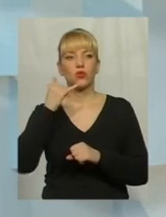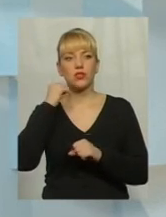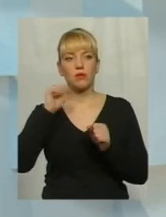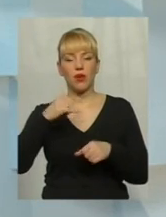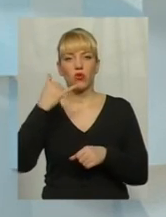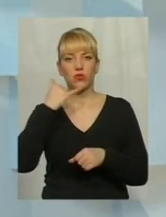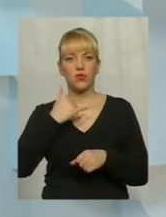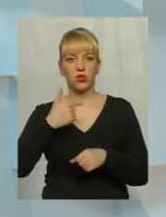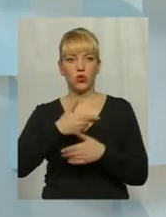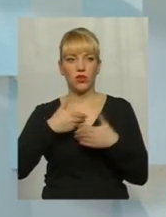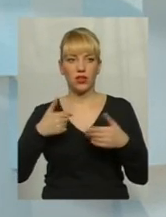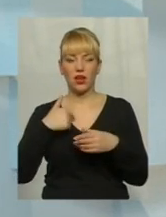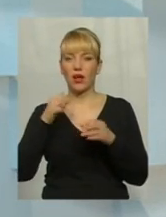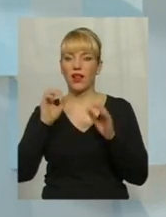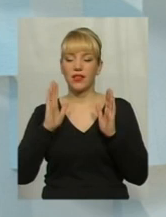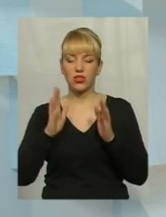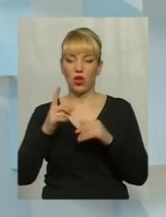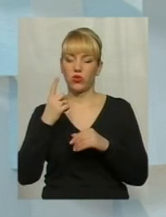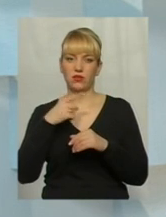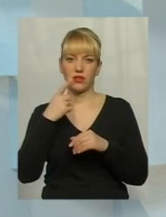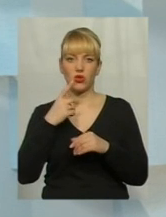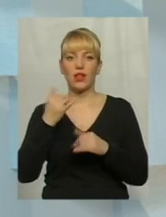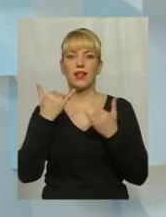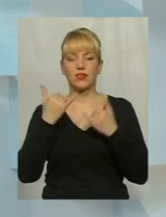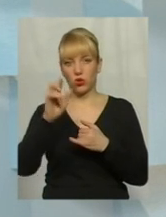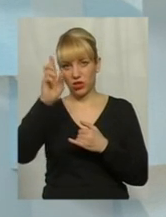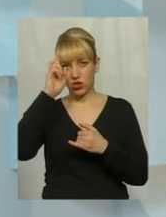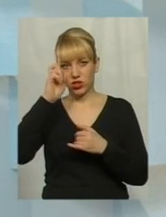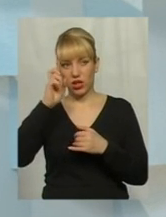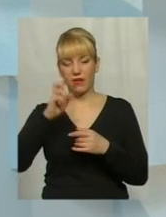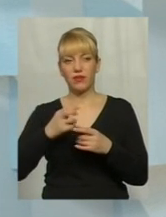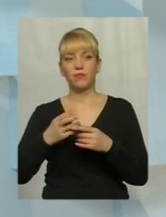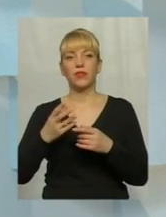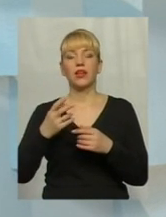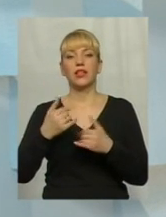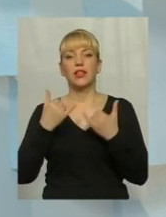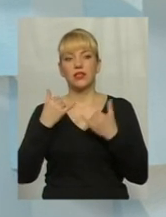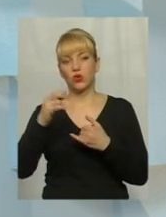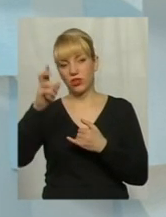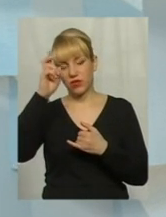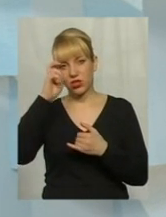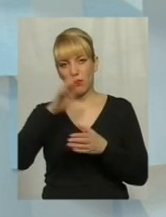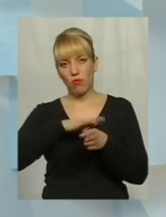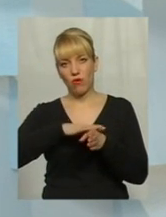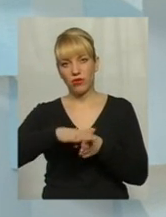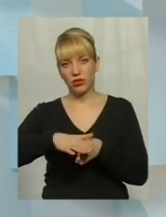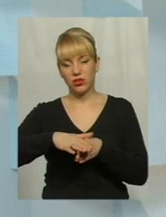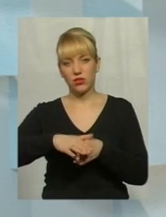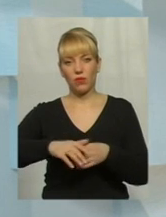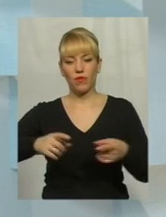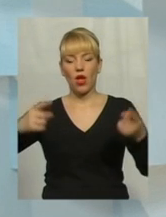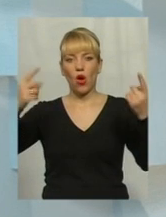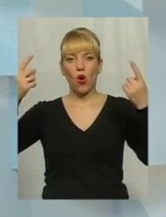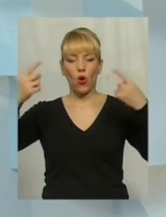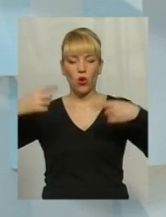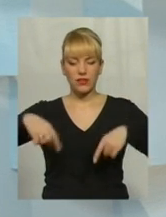дозвонитися. Я скажу лише одне. На сьогодні в державі повністю розвалено